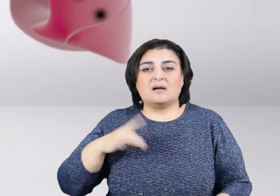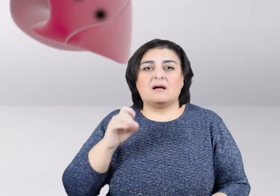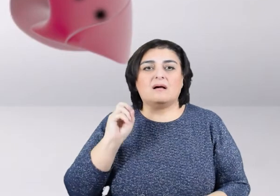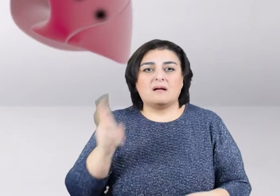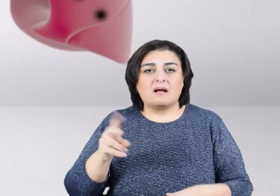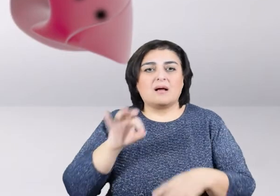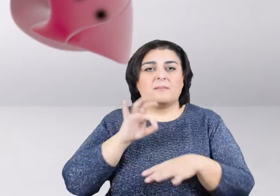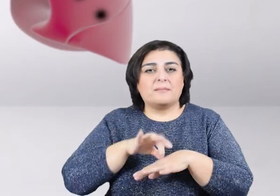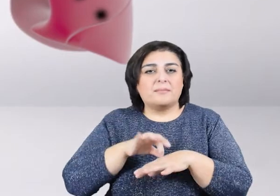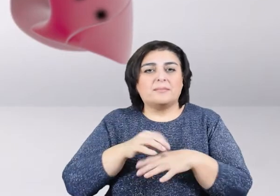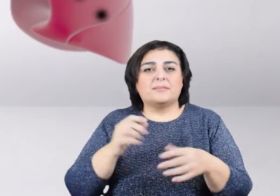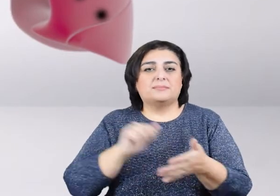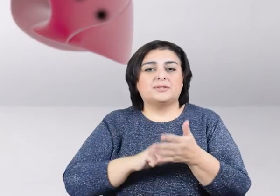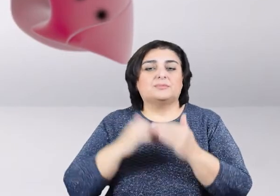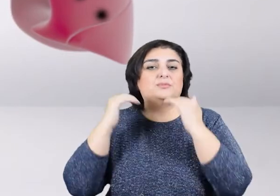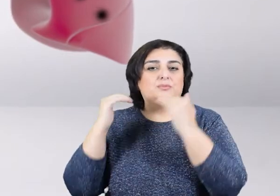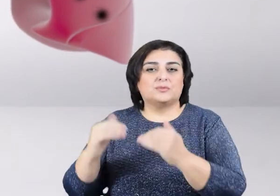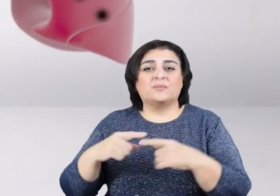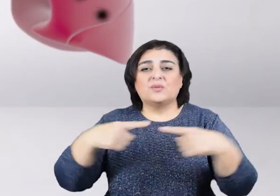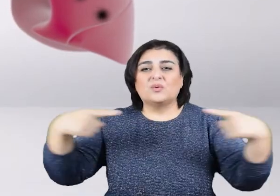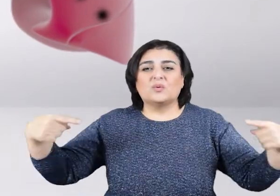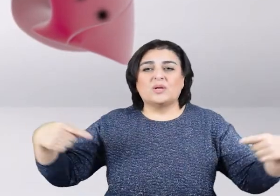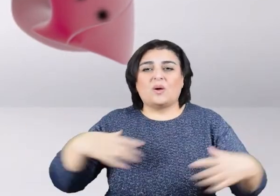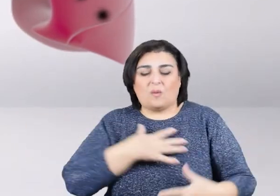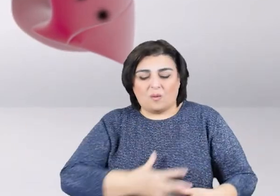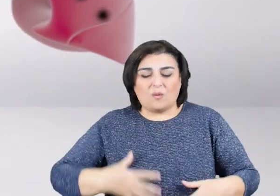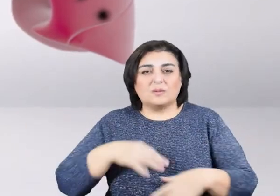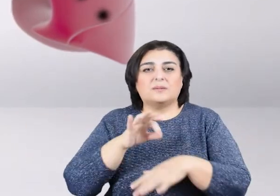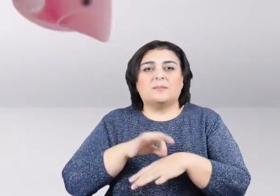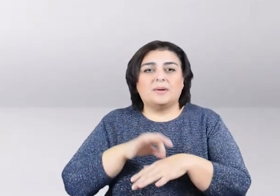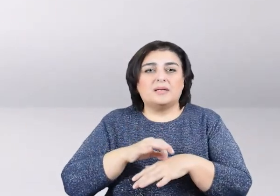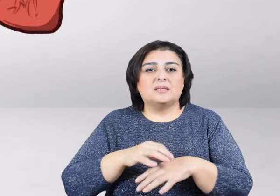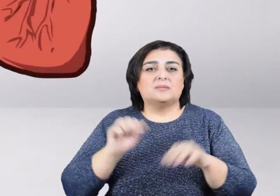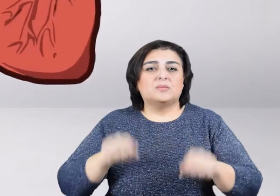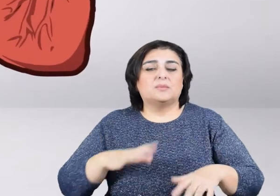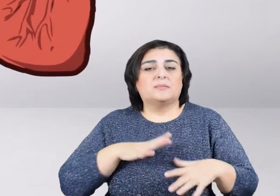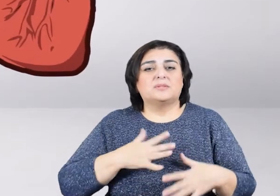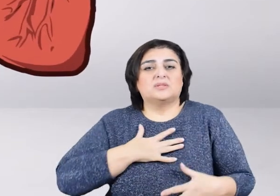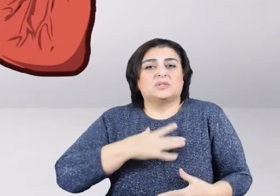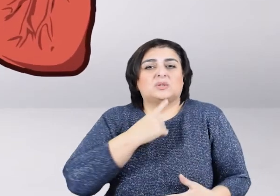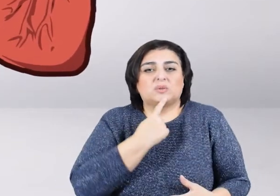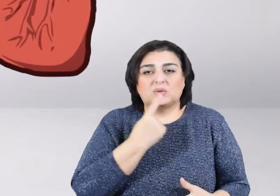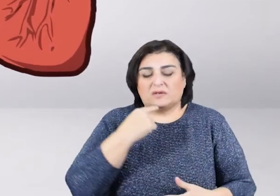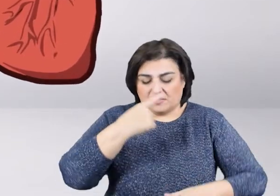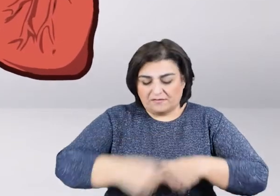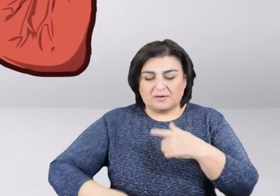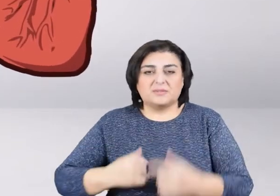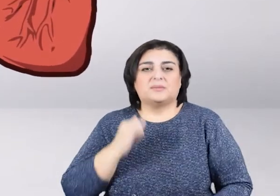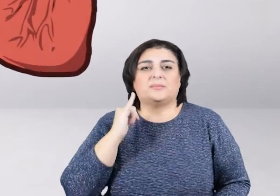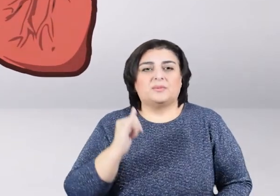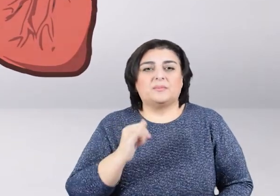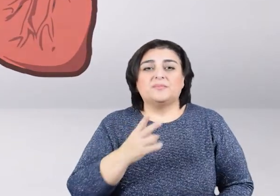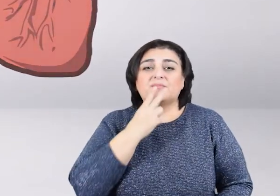olur. Digər orqanların xərçəng xəstəliklərinin riskini artırır, tənəffüs problemlərini yaradır, qan damarlarına təsir edir. Sigəri